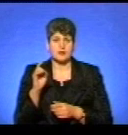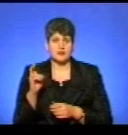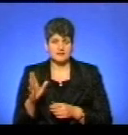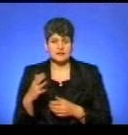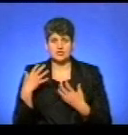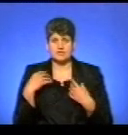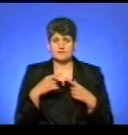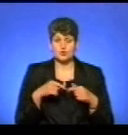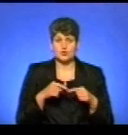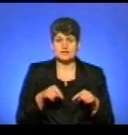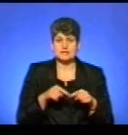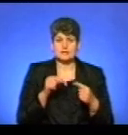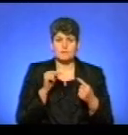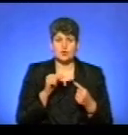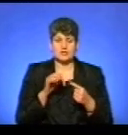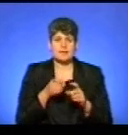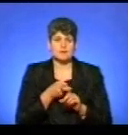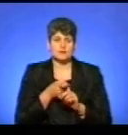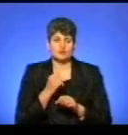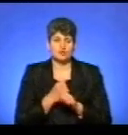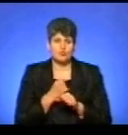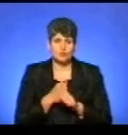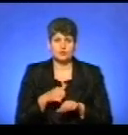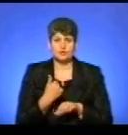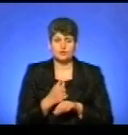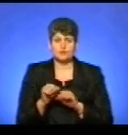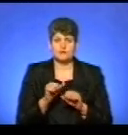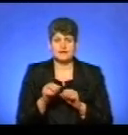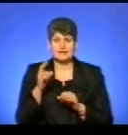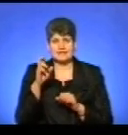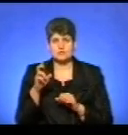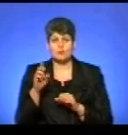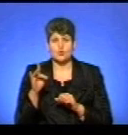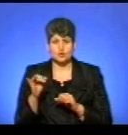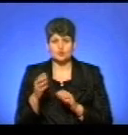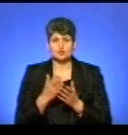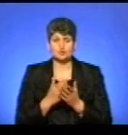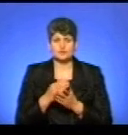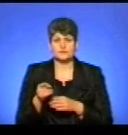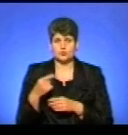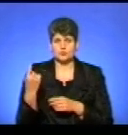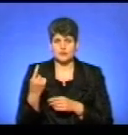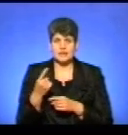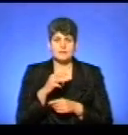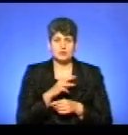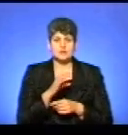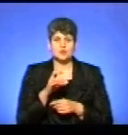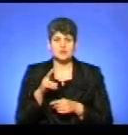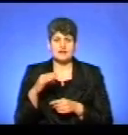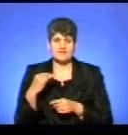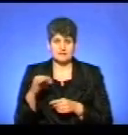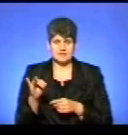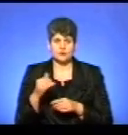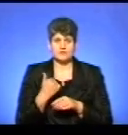начальник відділу організації протиепізоотичної роботи головного управління Держпродспоживслужби в Тернопільській області, та Микола Слюсаревський,